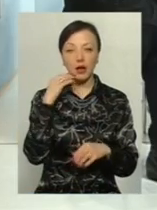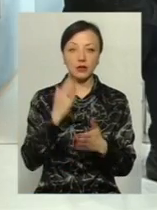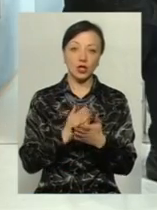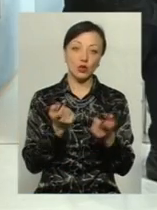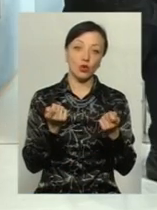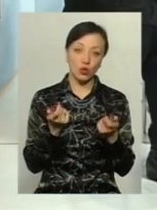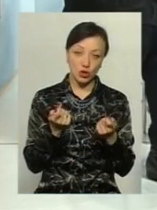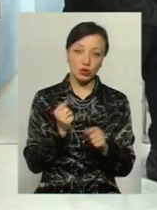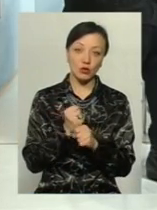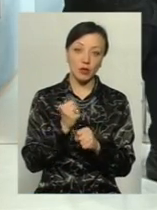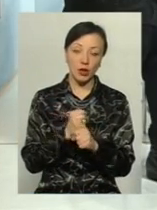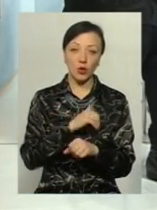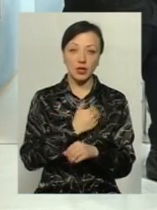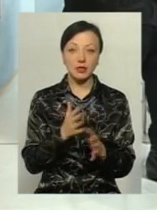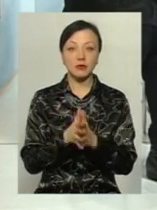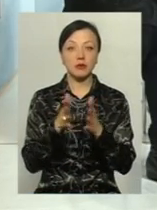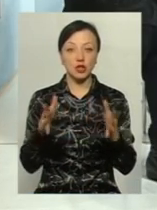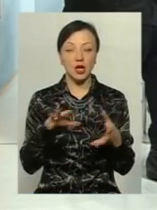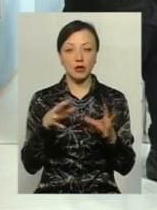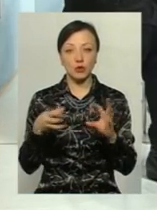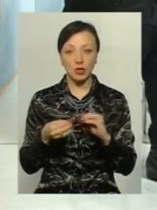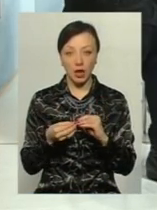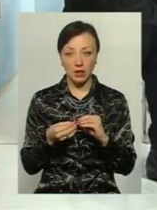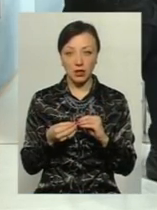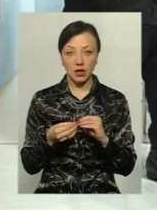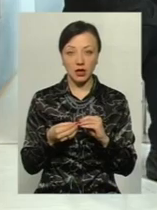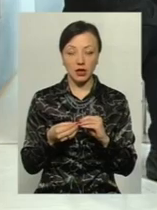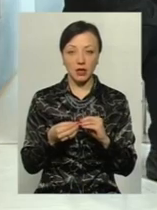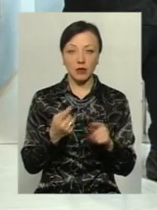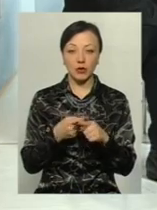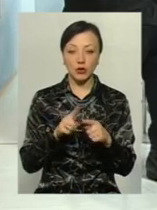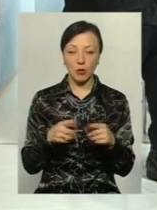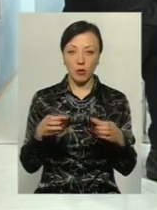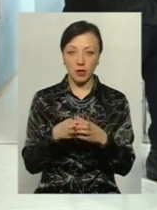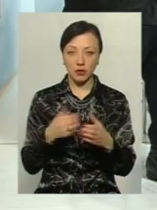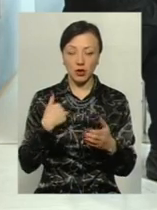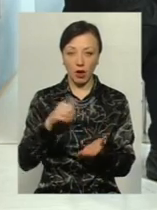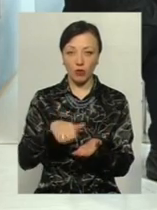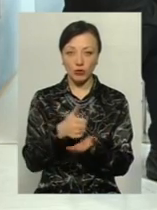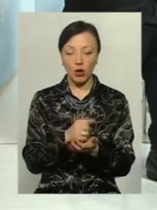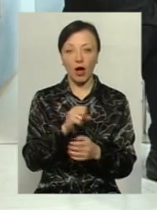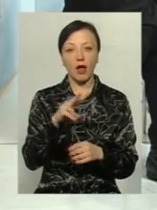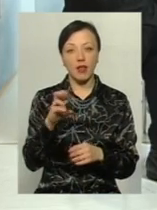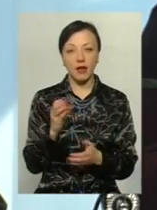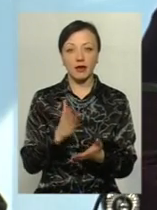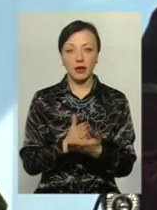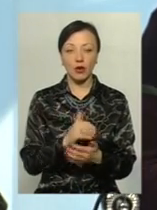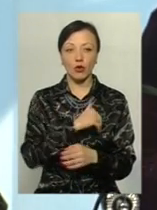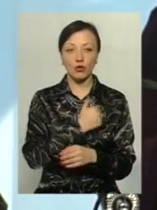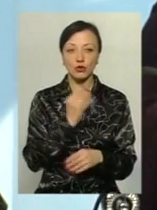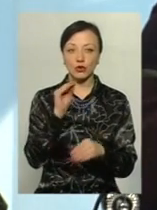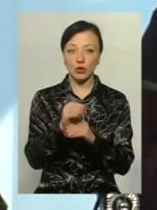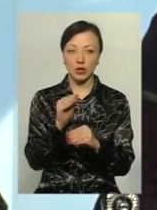Трошки, звичайно, зробилось. Хотілося б більший результат, навіть, якщо взяти по цьому комітету ще очолював. Але є. І я ще хочу